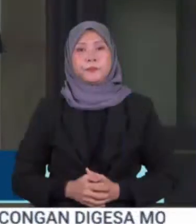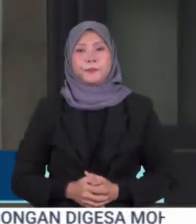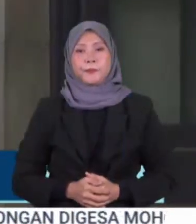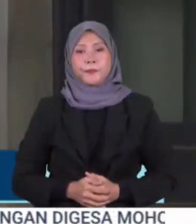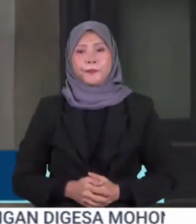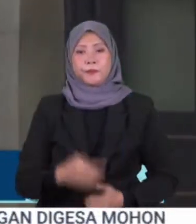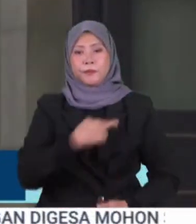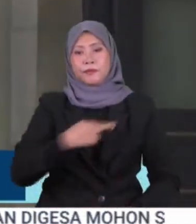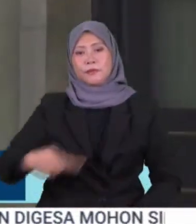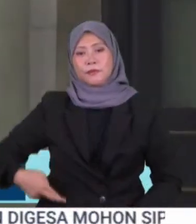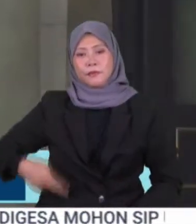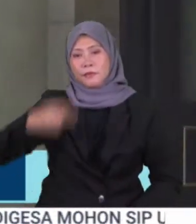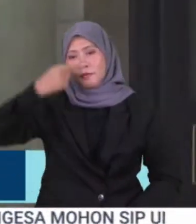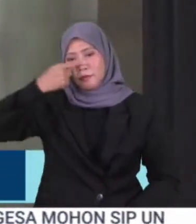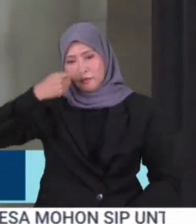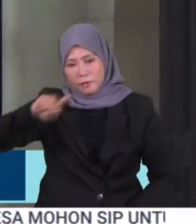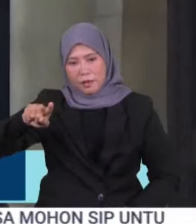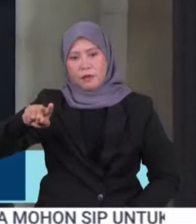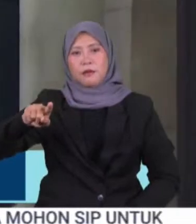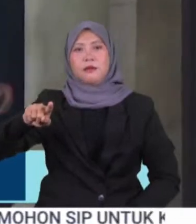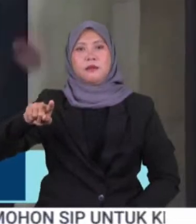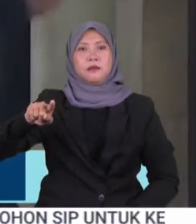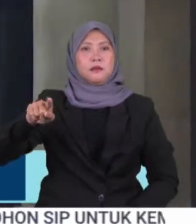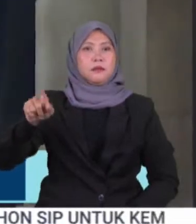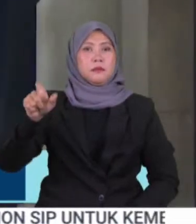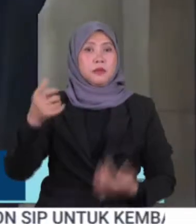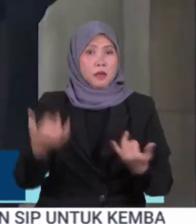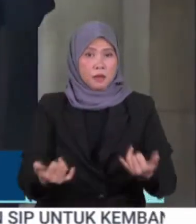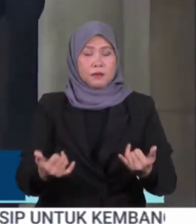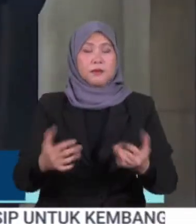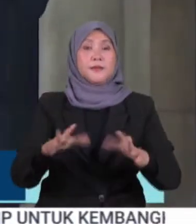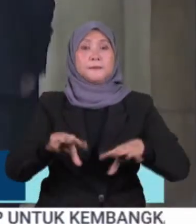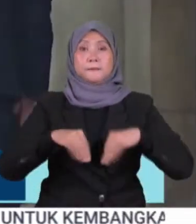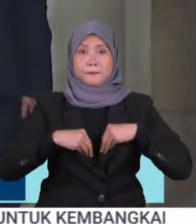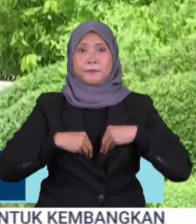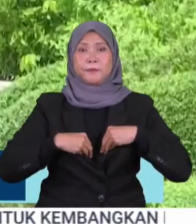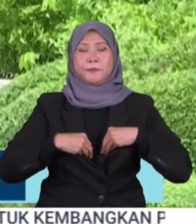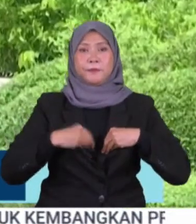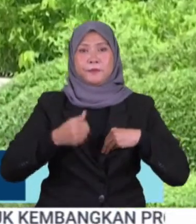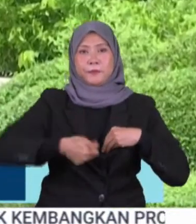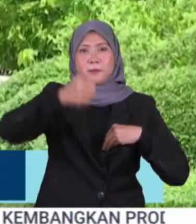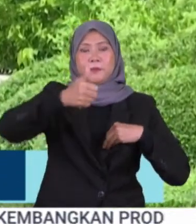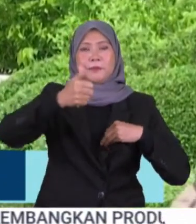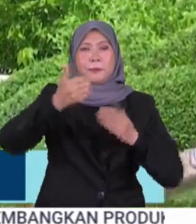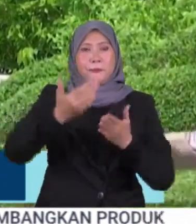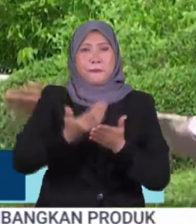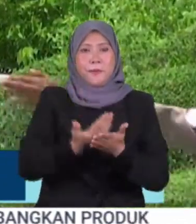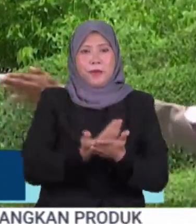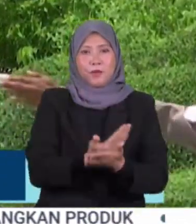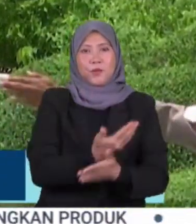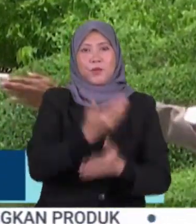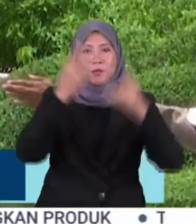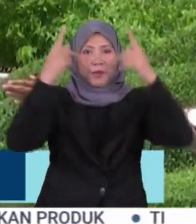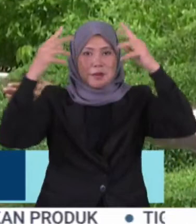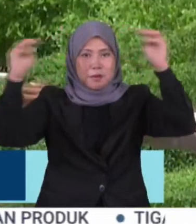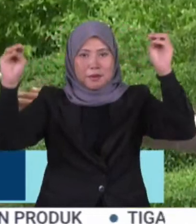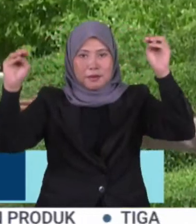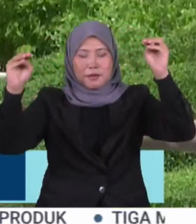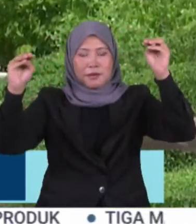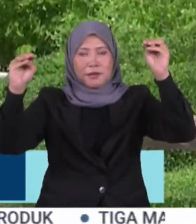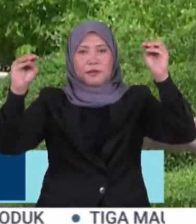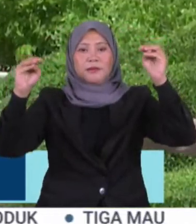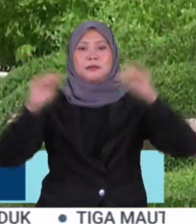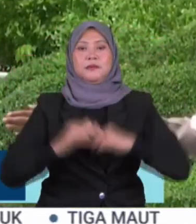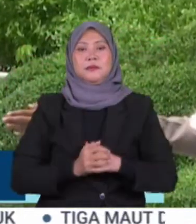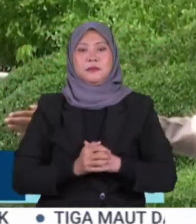Raja Thailand Maha Vajiralongkorn hari ini memperkenankan anggota Kabinet Baru Perdana Menteri Sreta